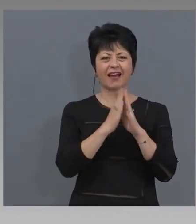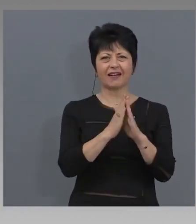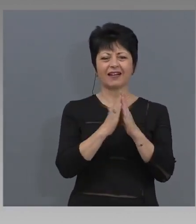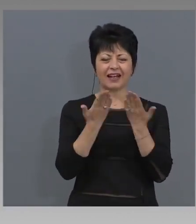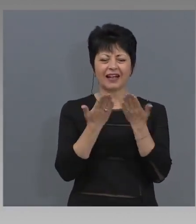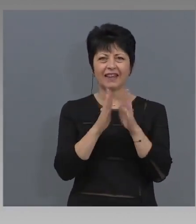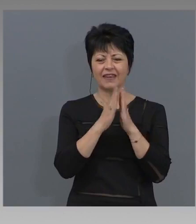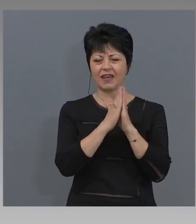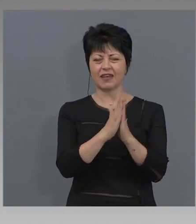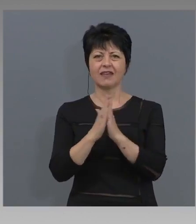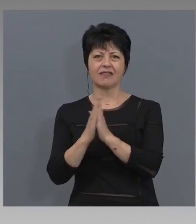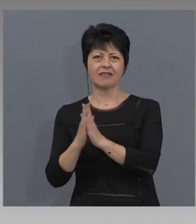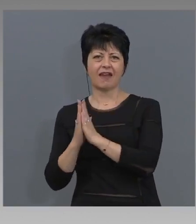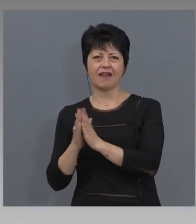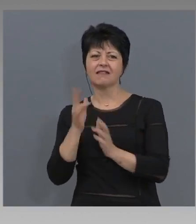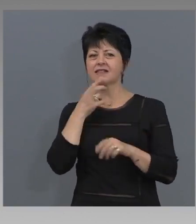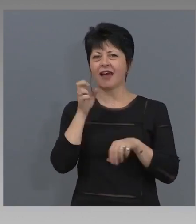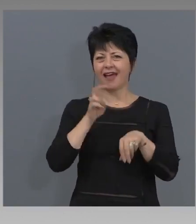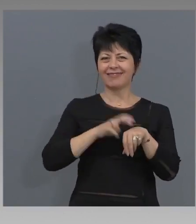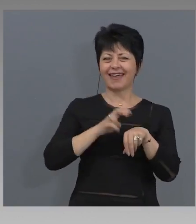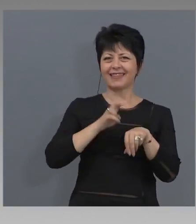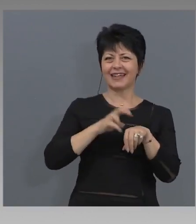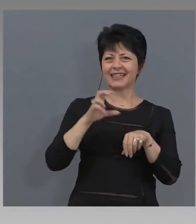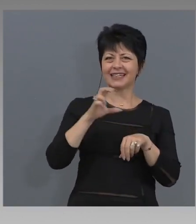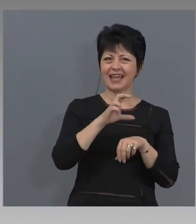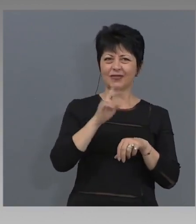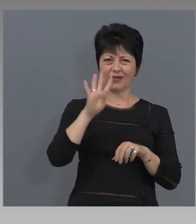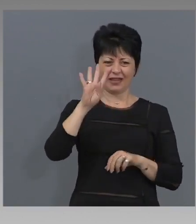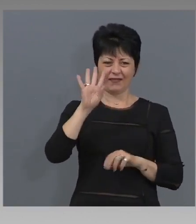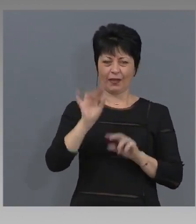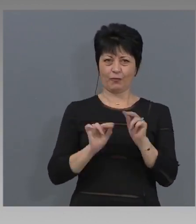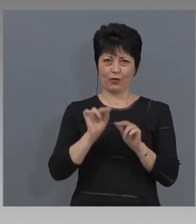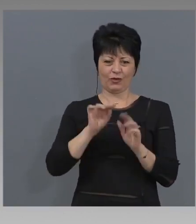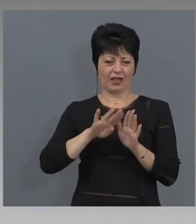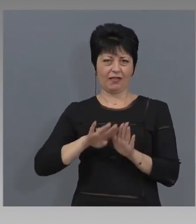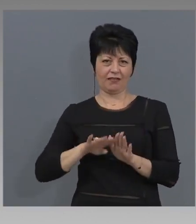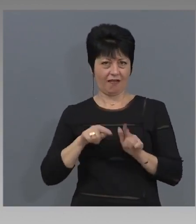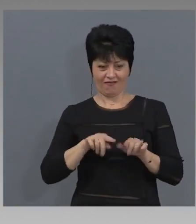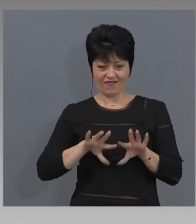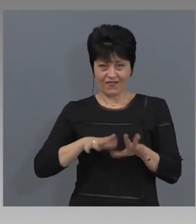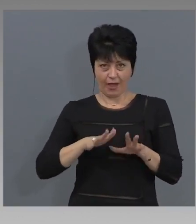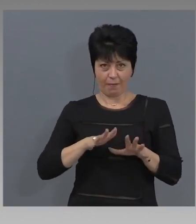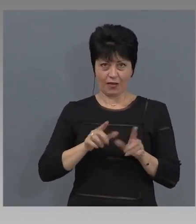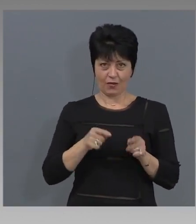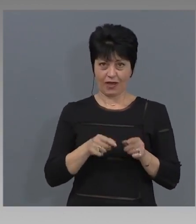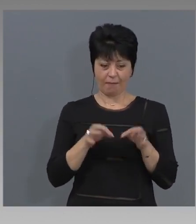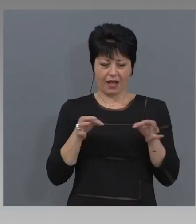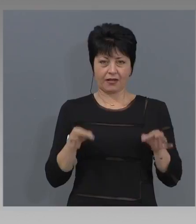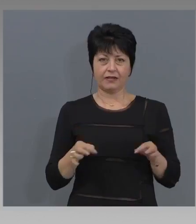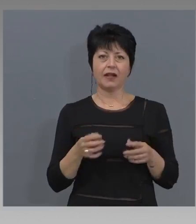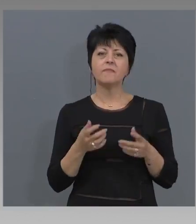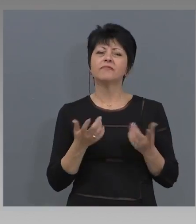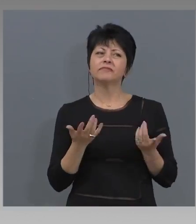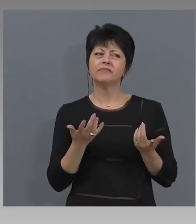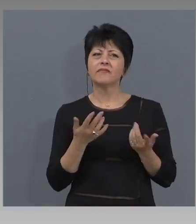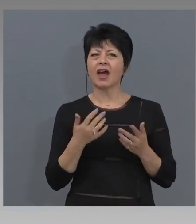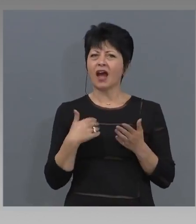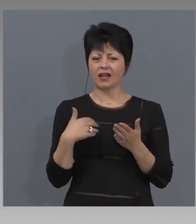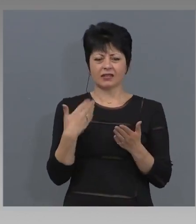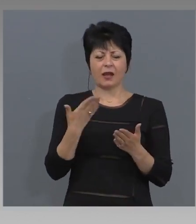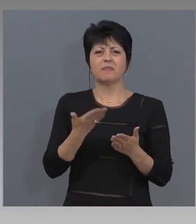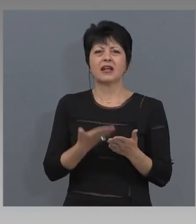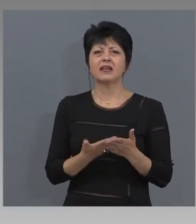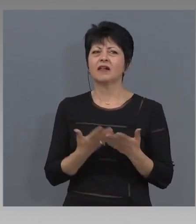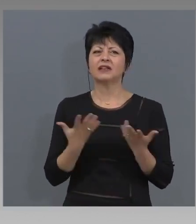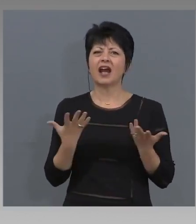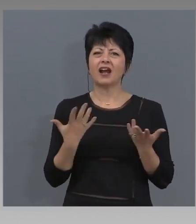Книгите. Временно ли е тая мярка за книгите? 9% Аз ви предлагам следното нещо. Какъв би